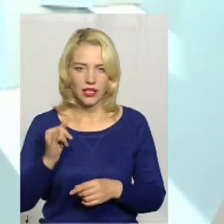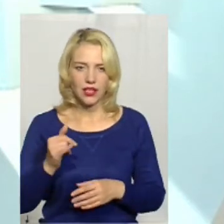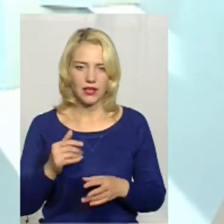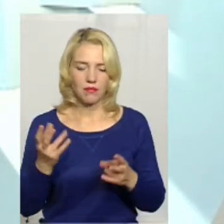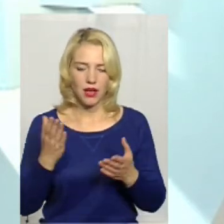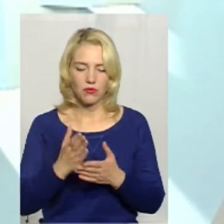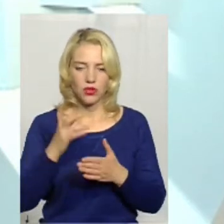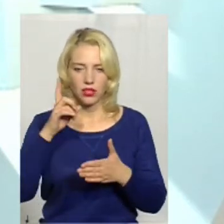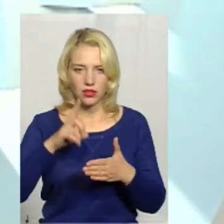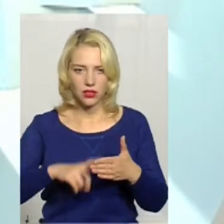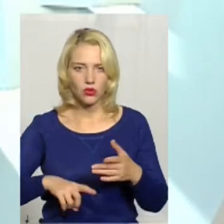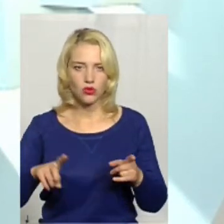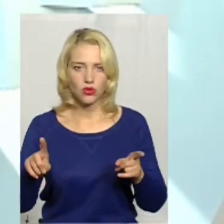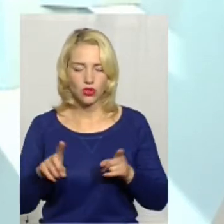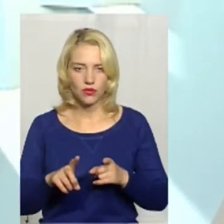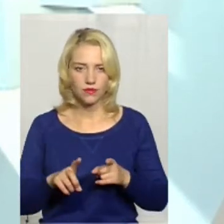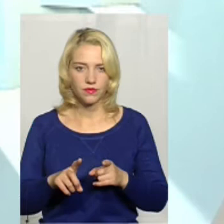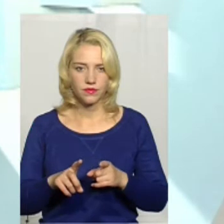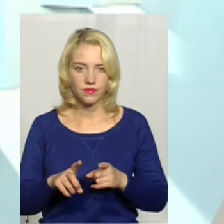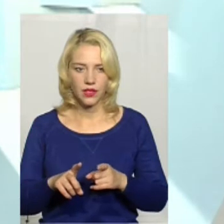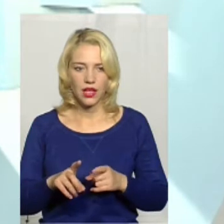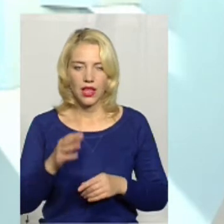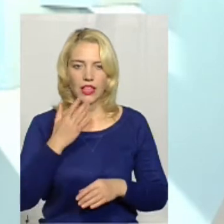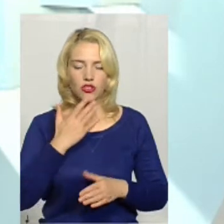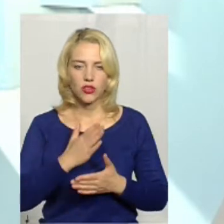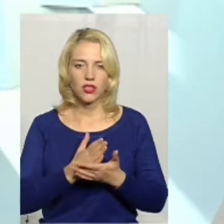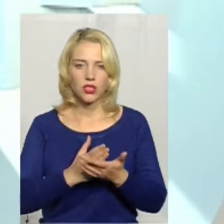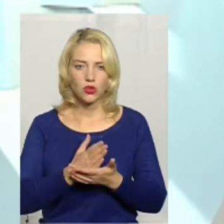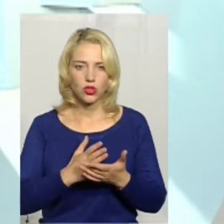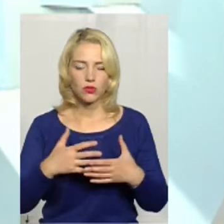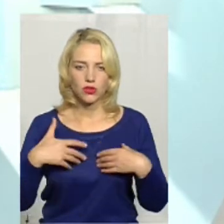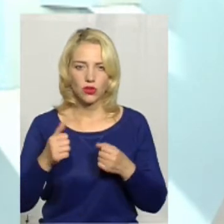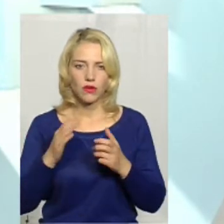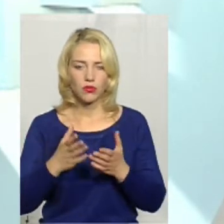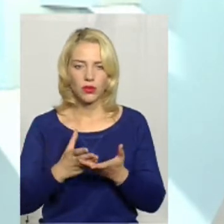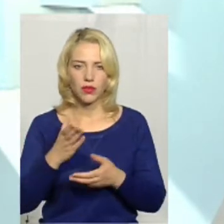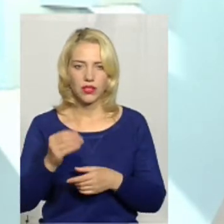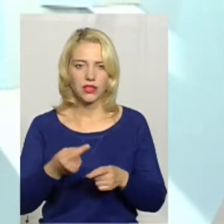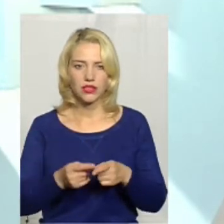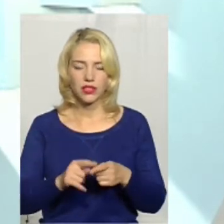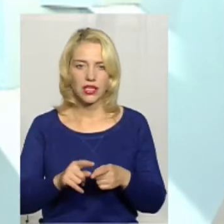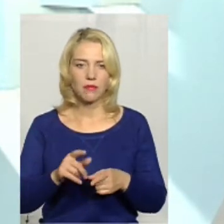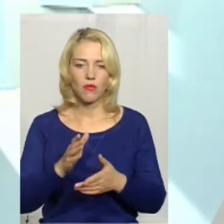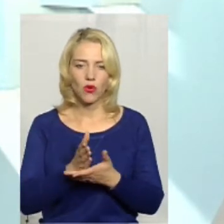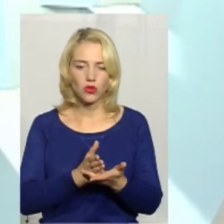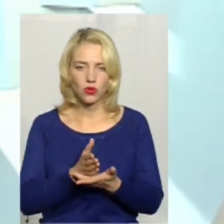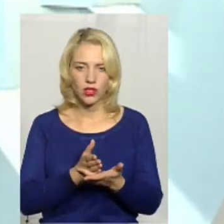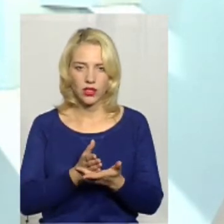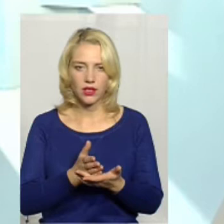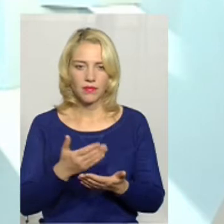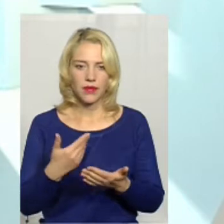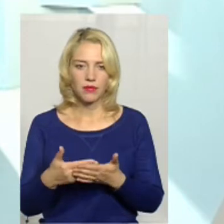Маю надію, що Національна служба здоров'я буде платити повністю за ті послуг. Ми